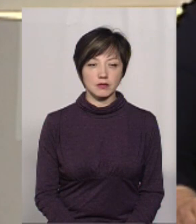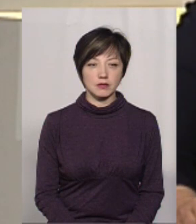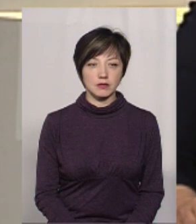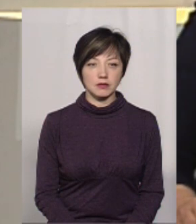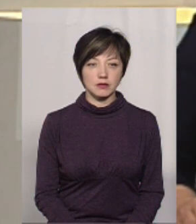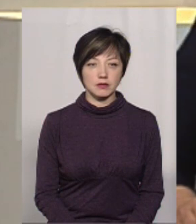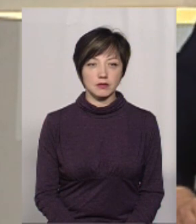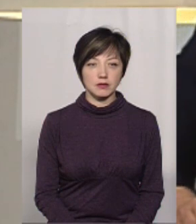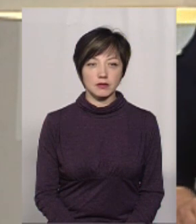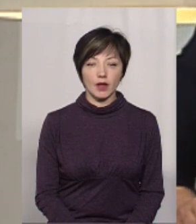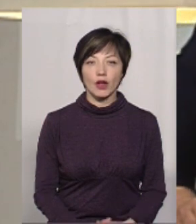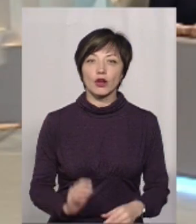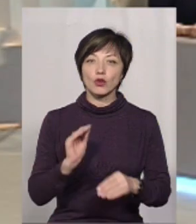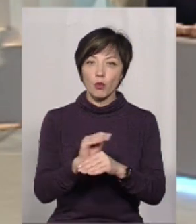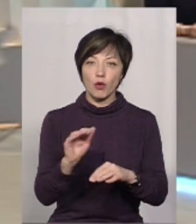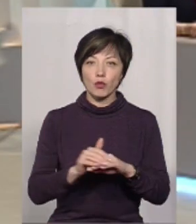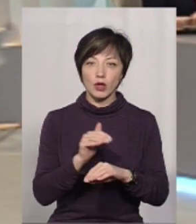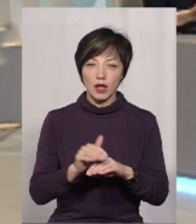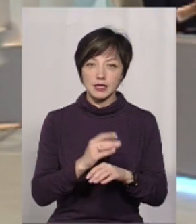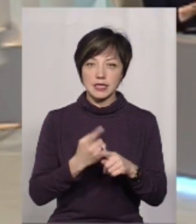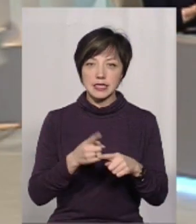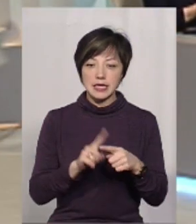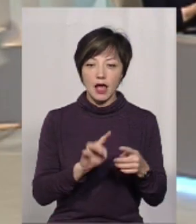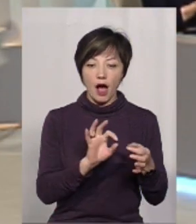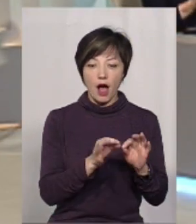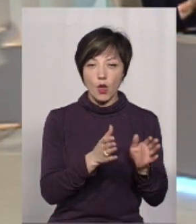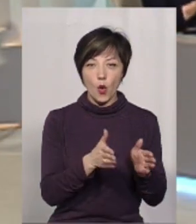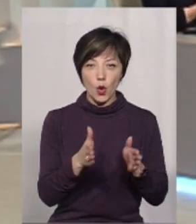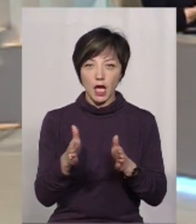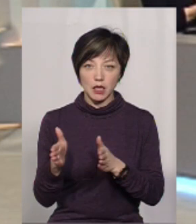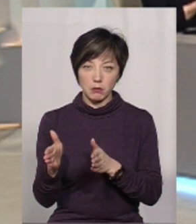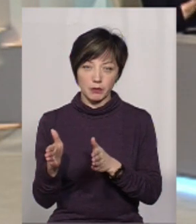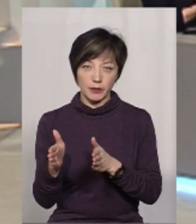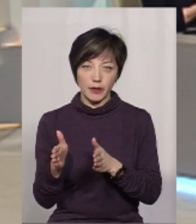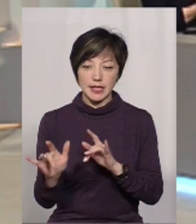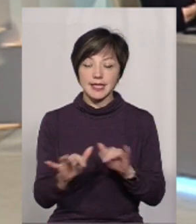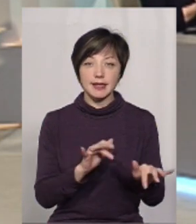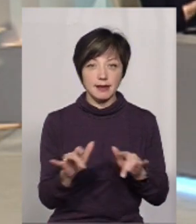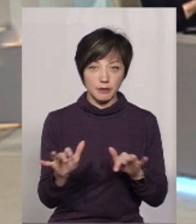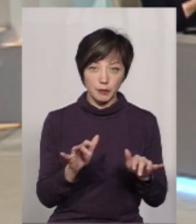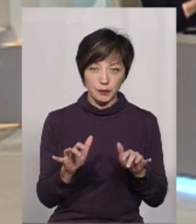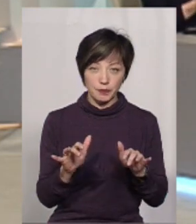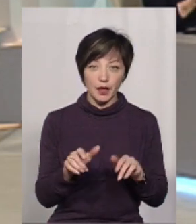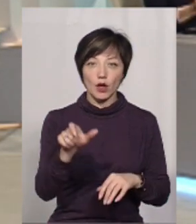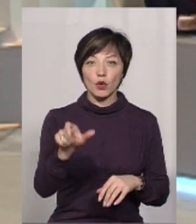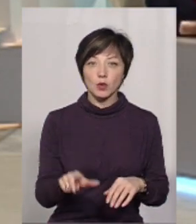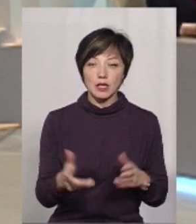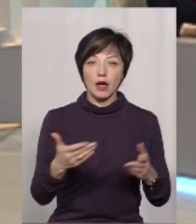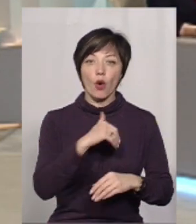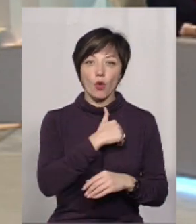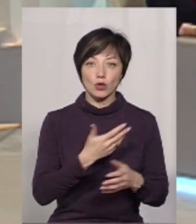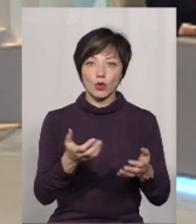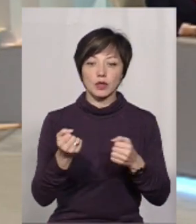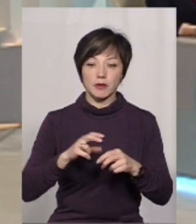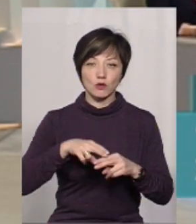Пане Борисе, доповніть, будь ласка, оцей алгоритм дій людини, яка